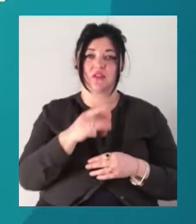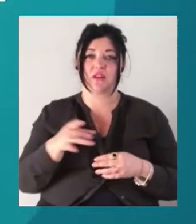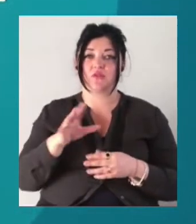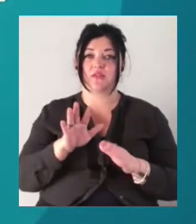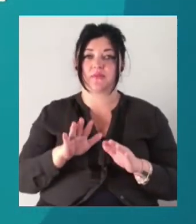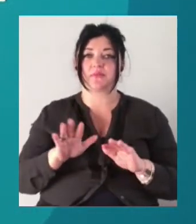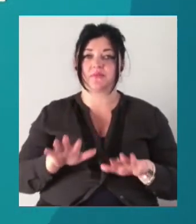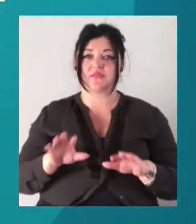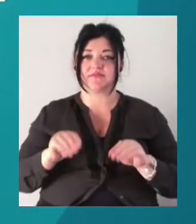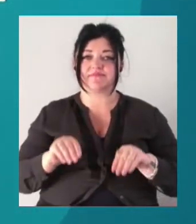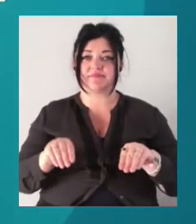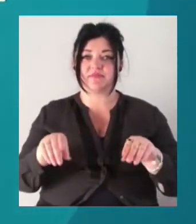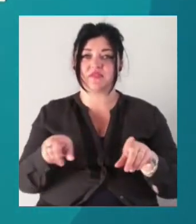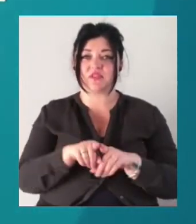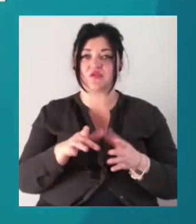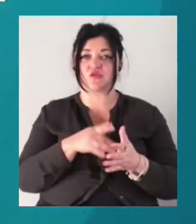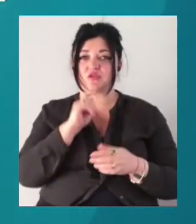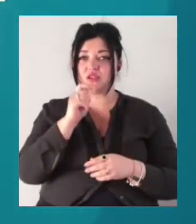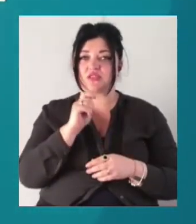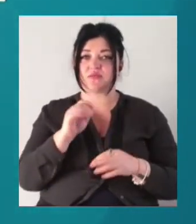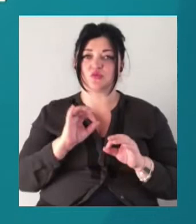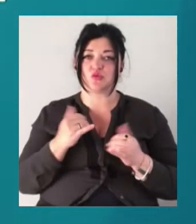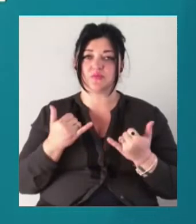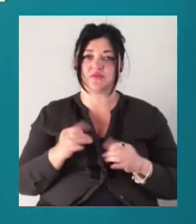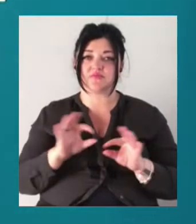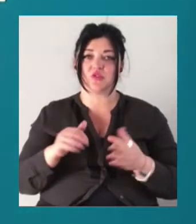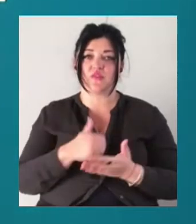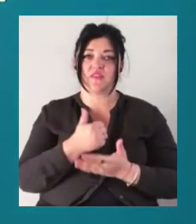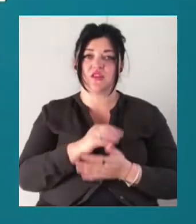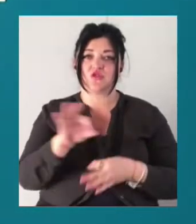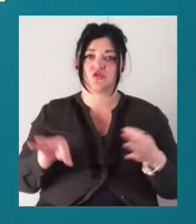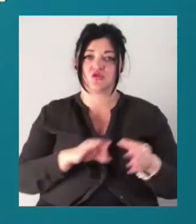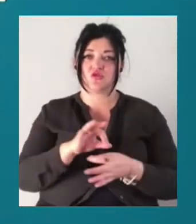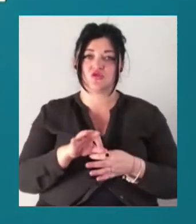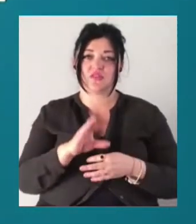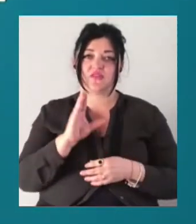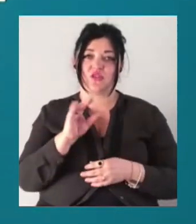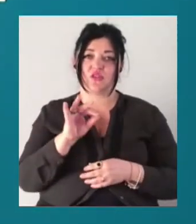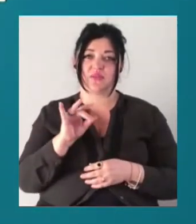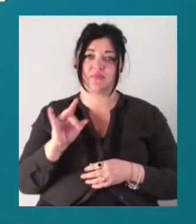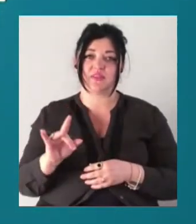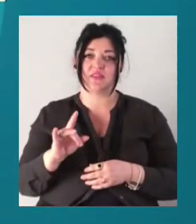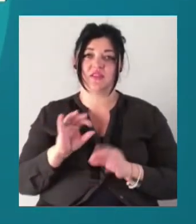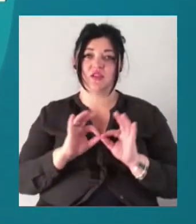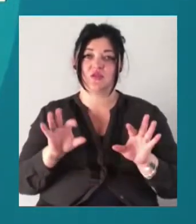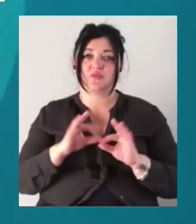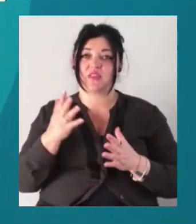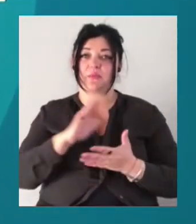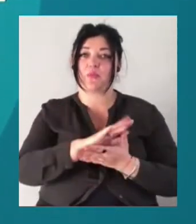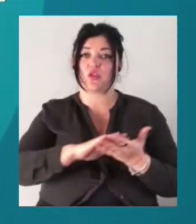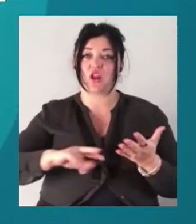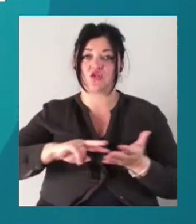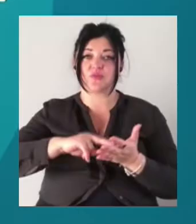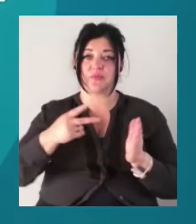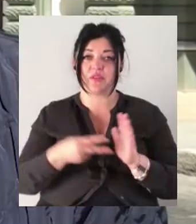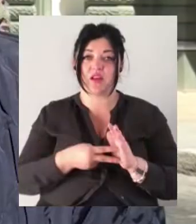журналістам Суспільного сказав головний інженер комунального підприємства «Міськ Зелентрест» Володимир Хрома. Розповів, які подальші плани установи щодо